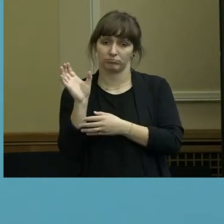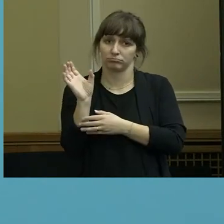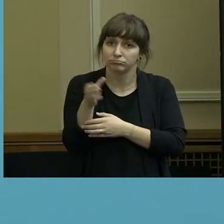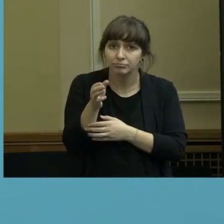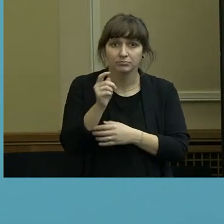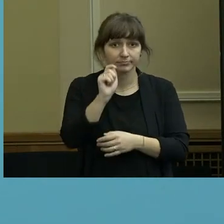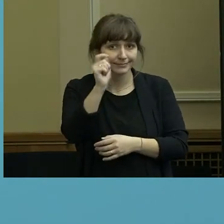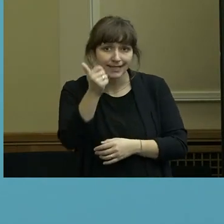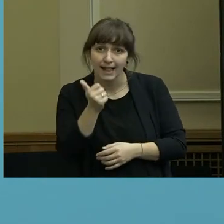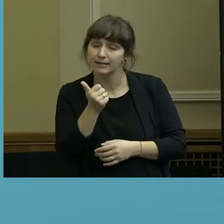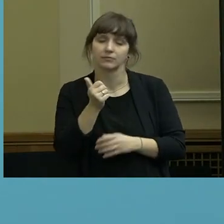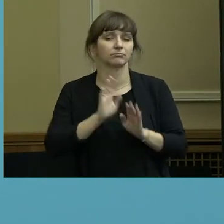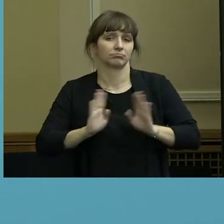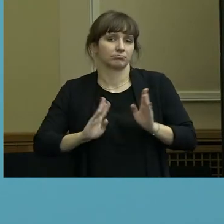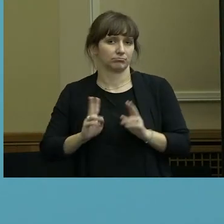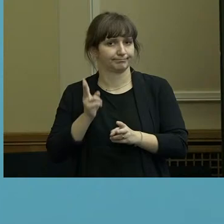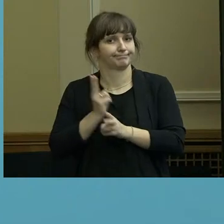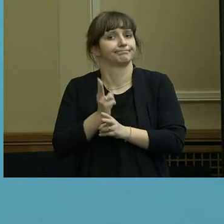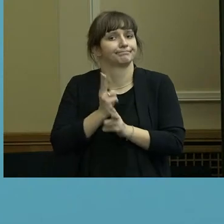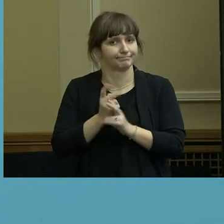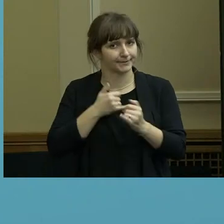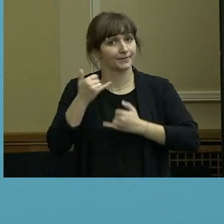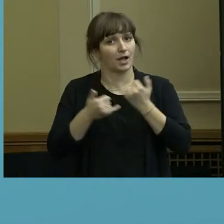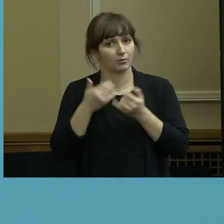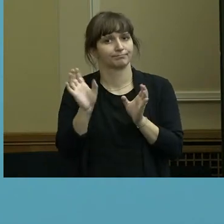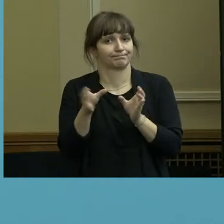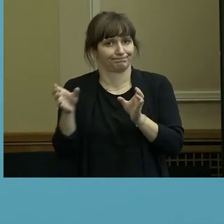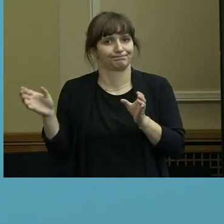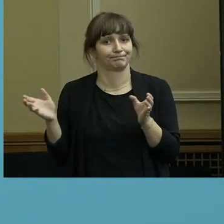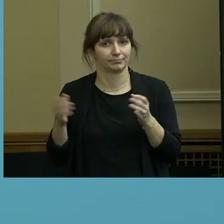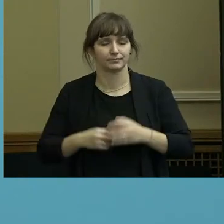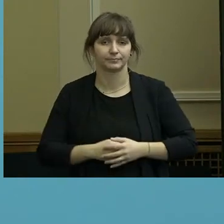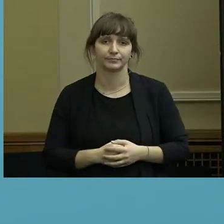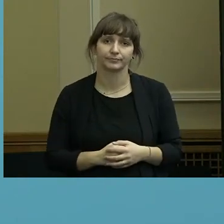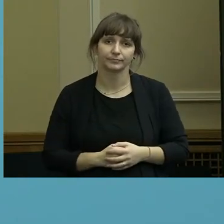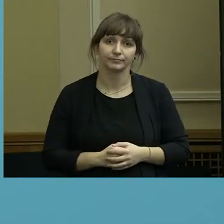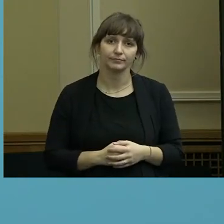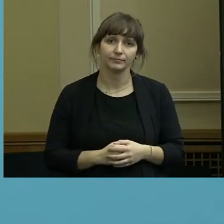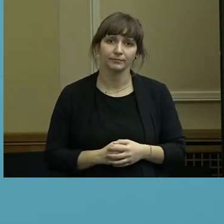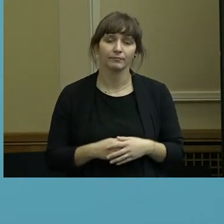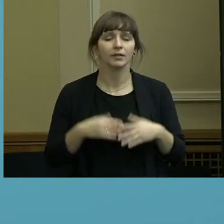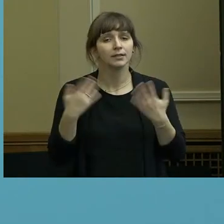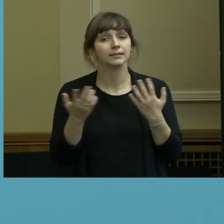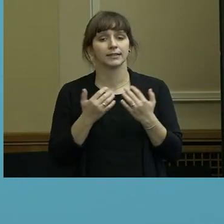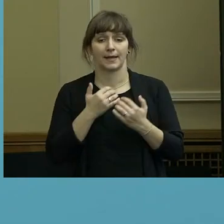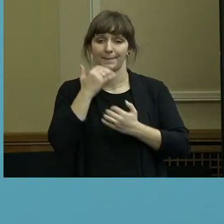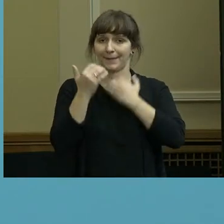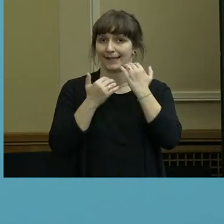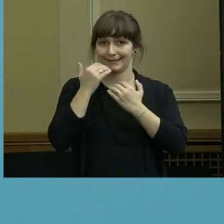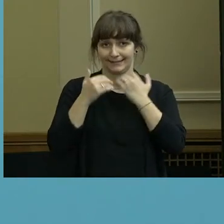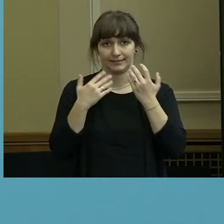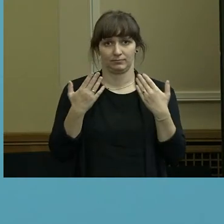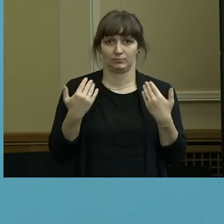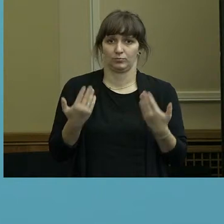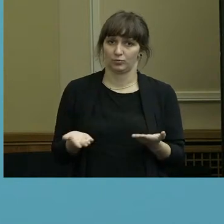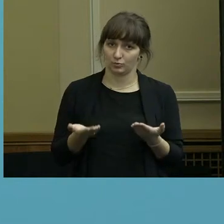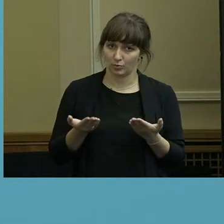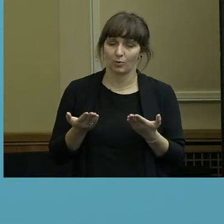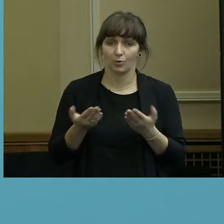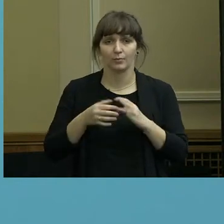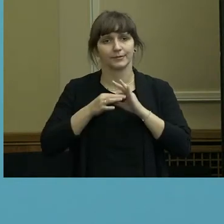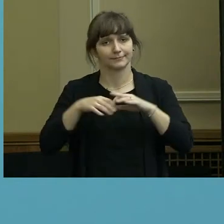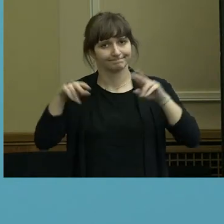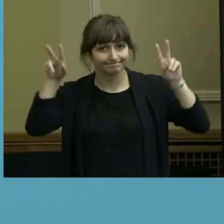Regelbetrieb dazugehört. Diese Berichterstattung unter der